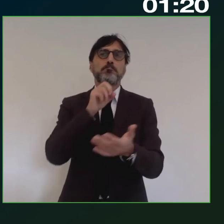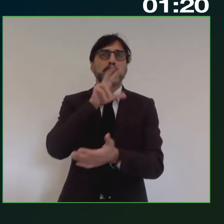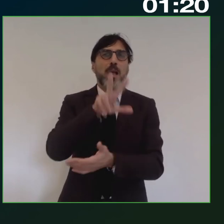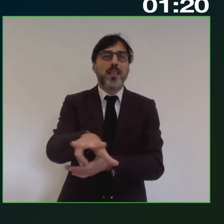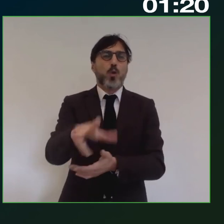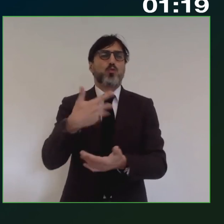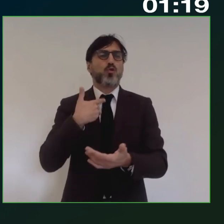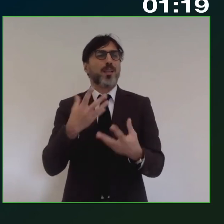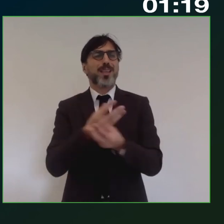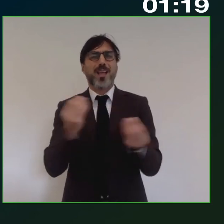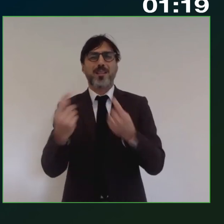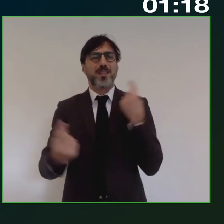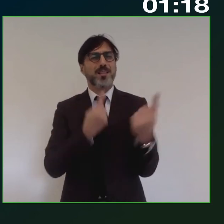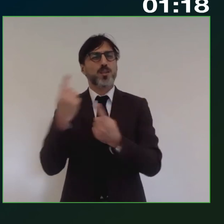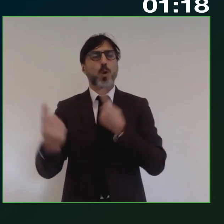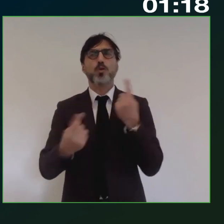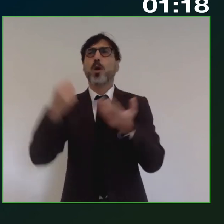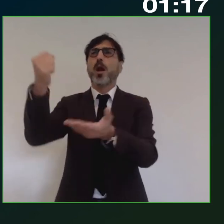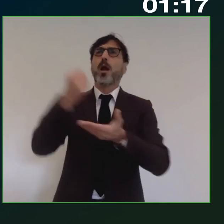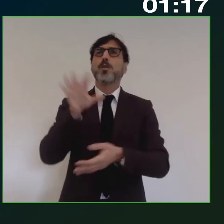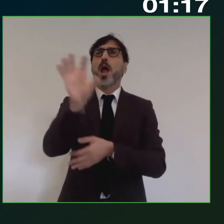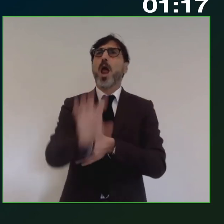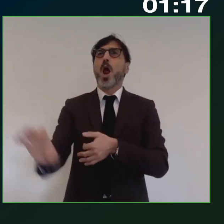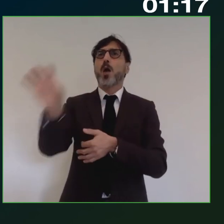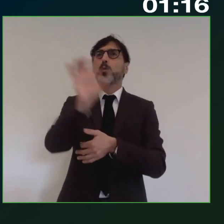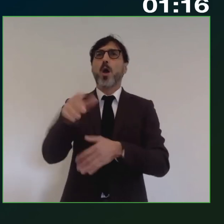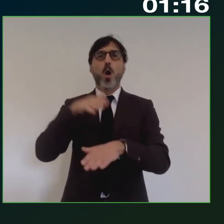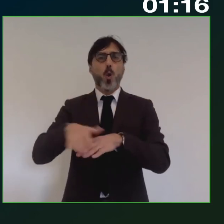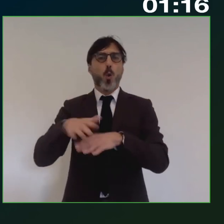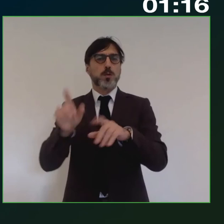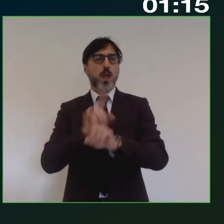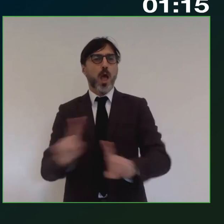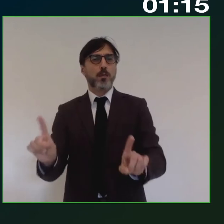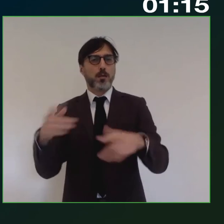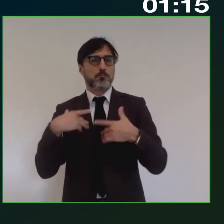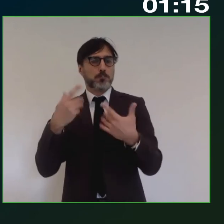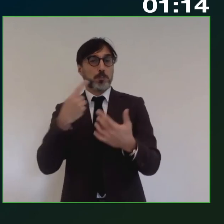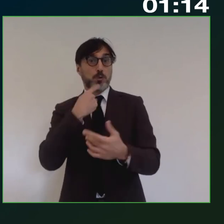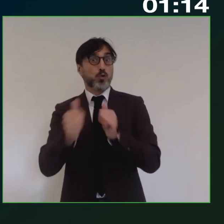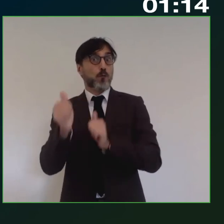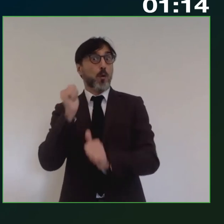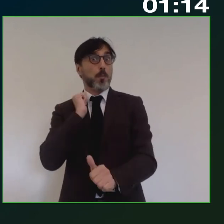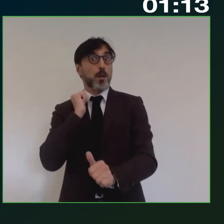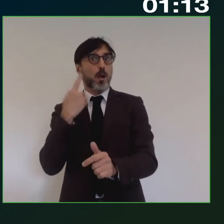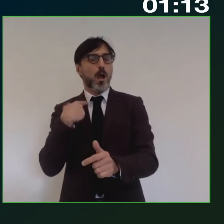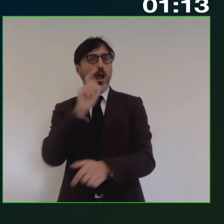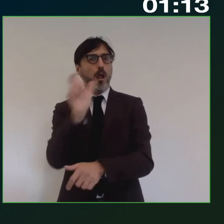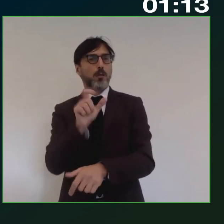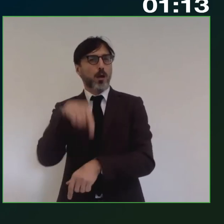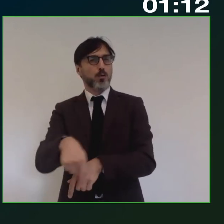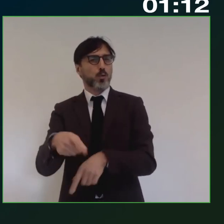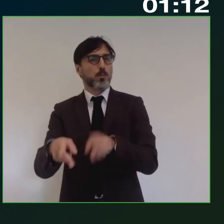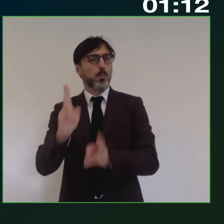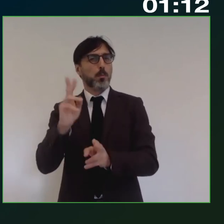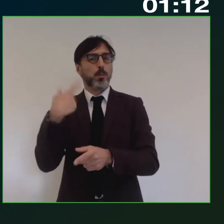numerosi casi in cui le risorse europee sono rimaste inutilizzate dicevo prima soprattutto al sud sono spesso